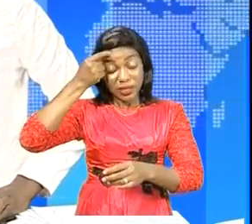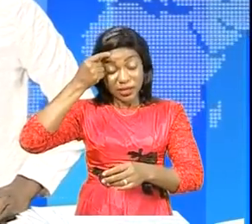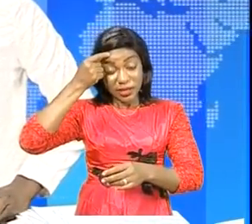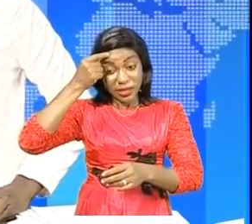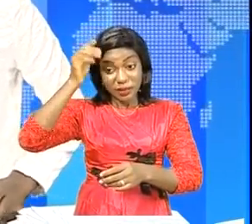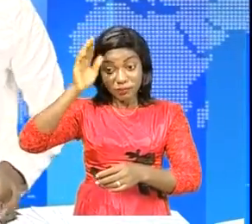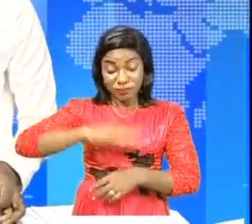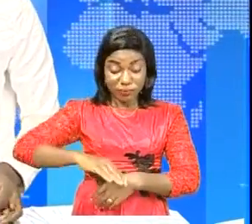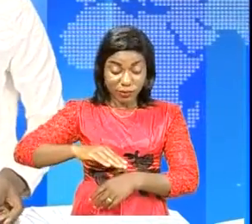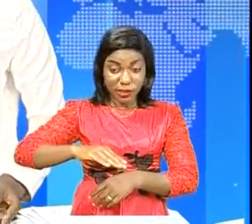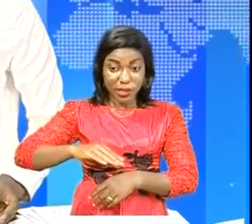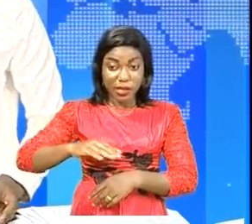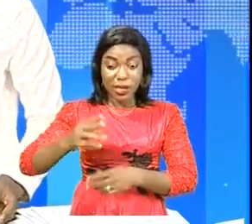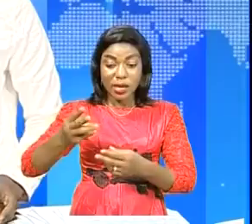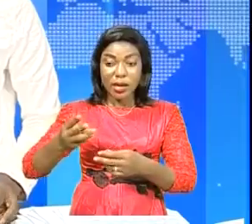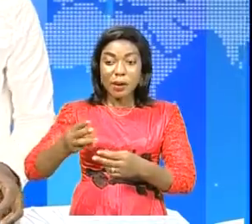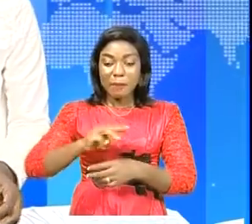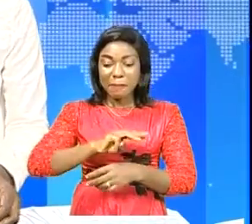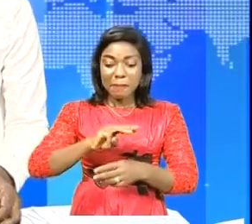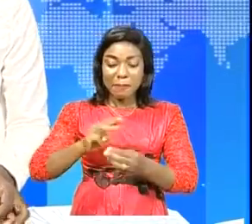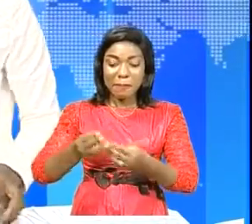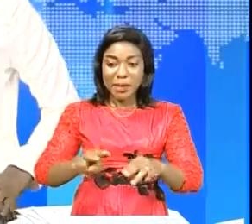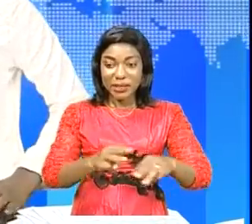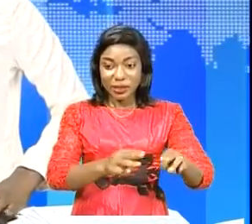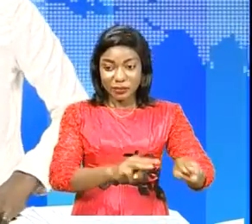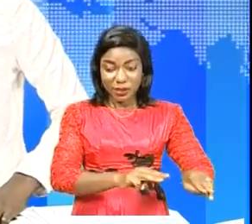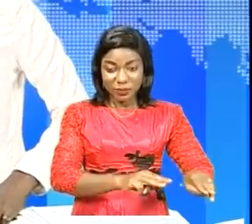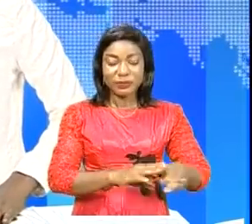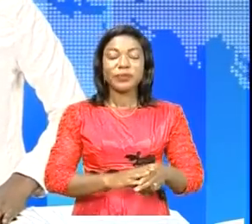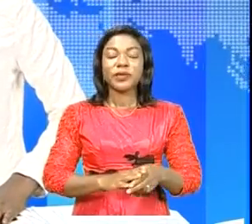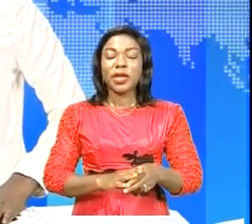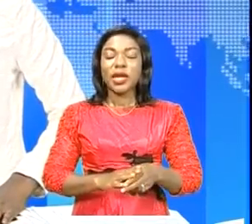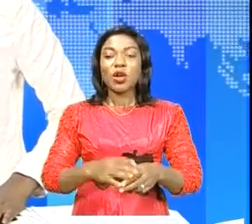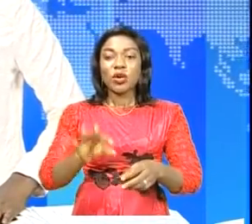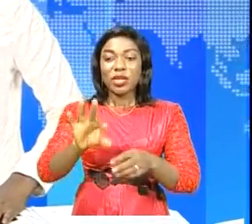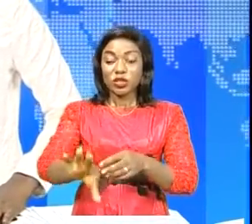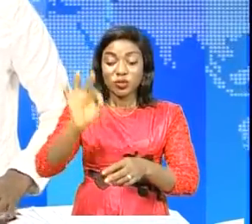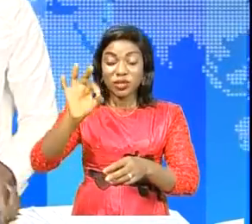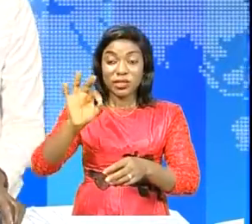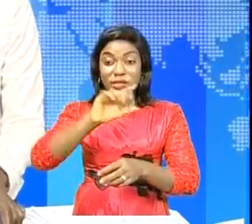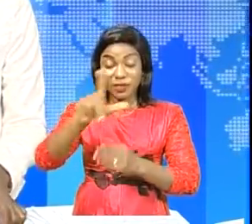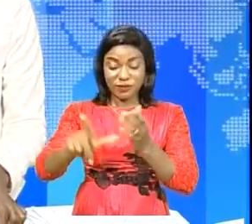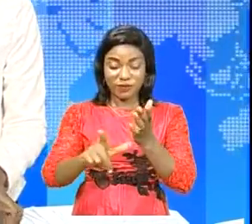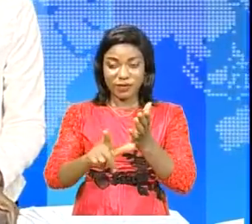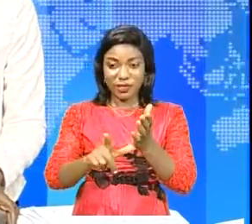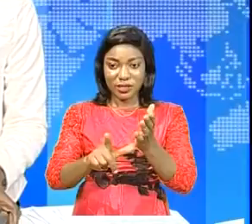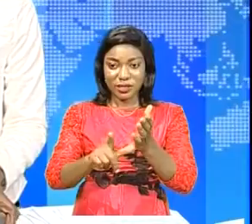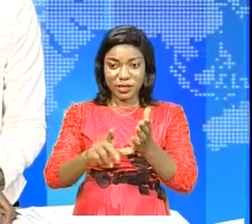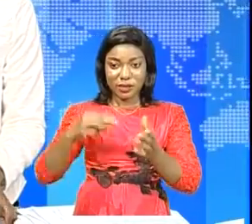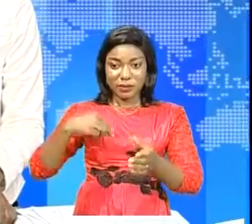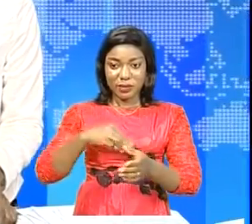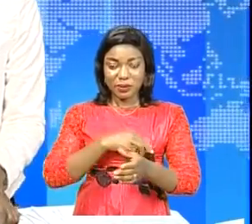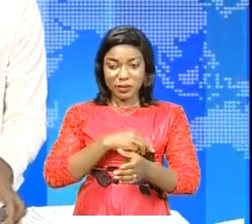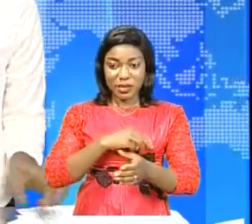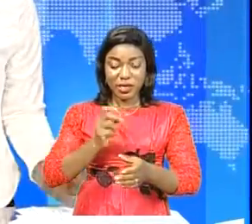du manier Maïson Viz gouverneur Idriss Mangala est désigné gouverneur intérimaire membre de l'UDPS les